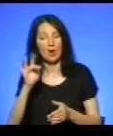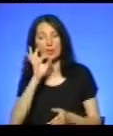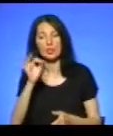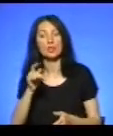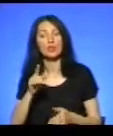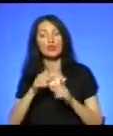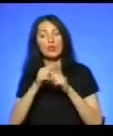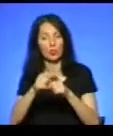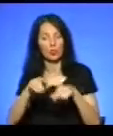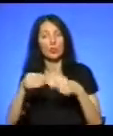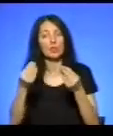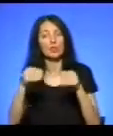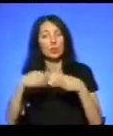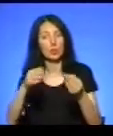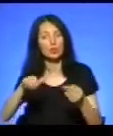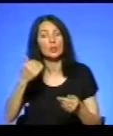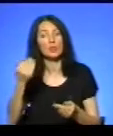скеруємо офіційний запит.